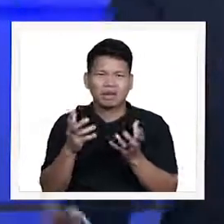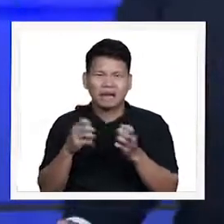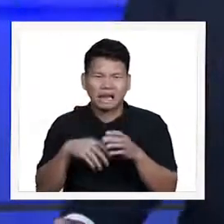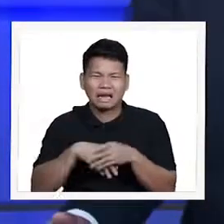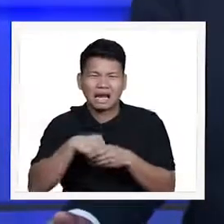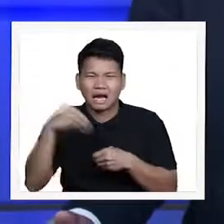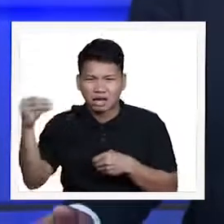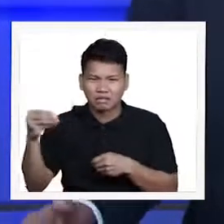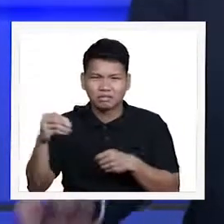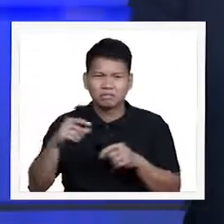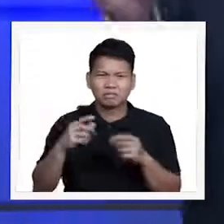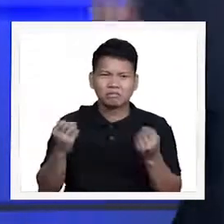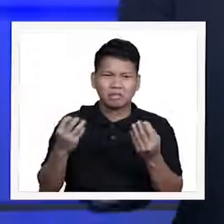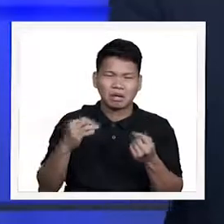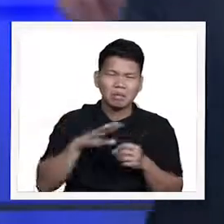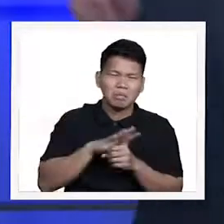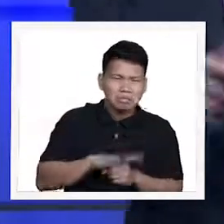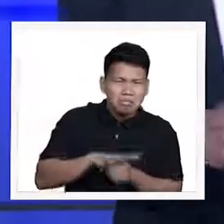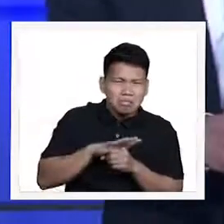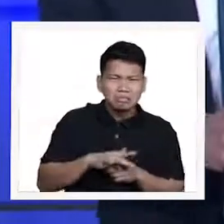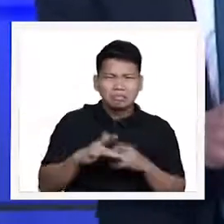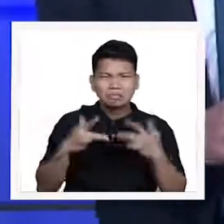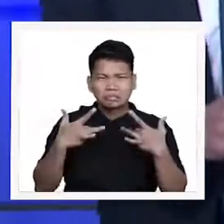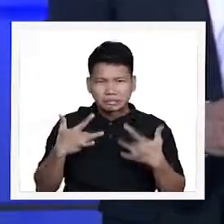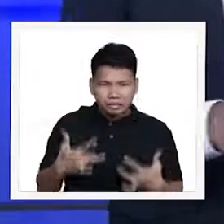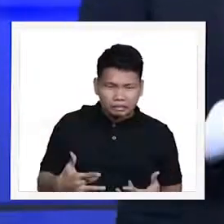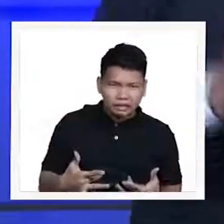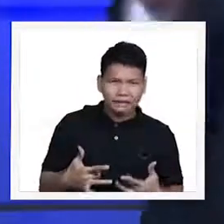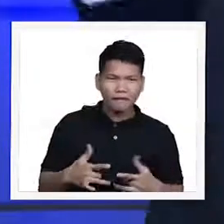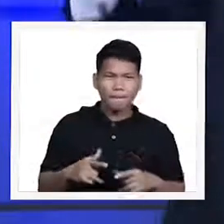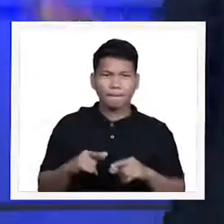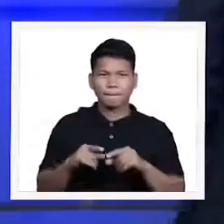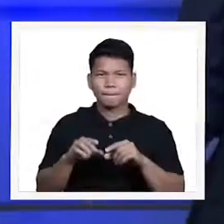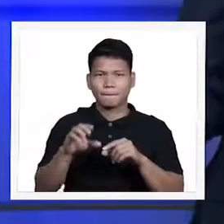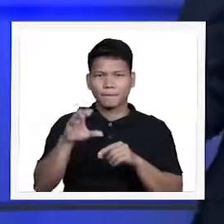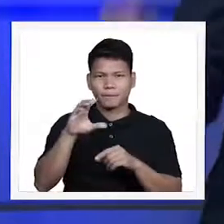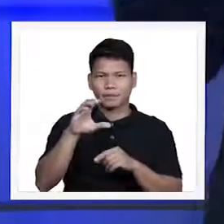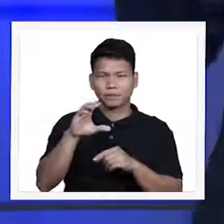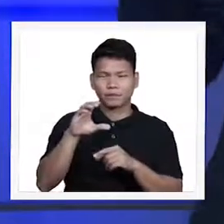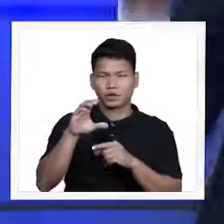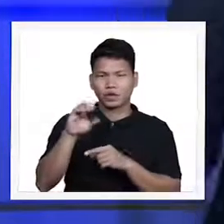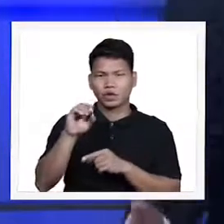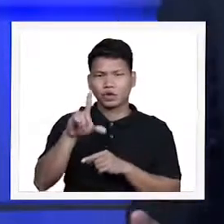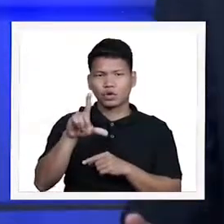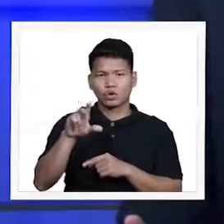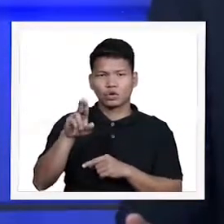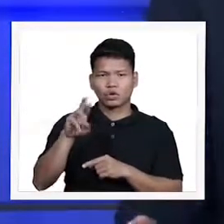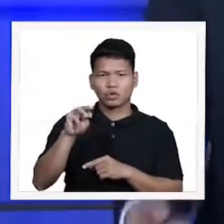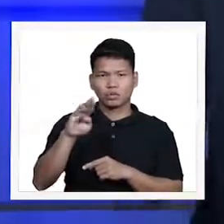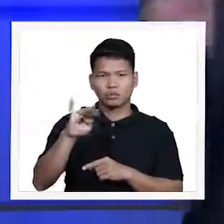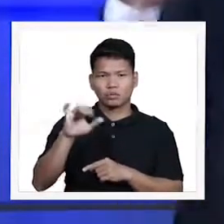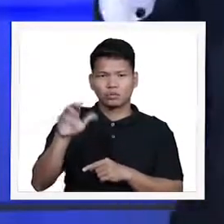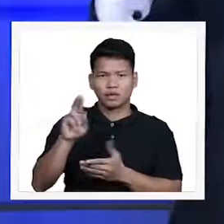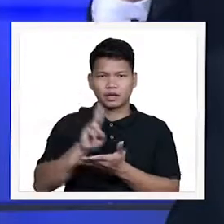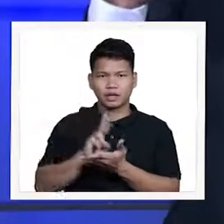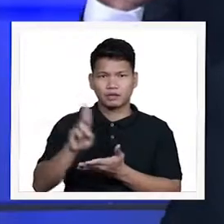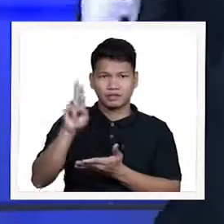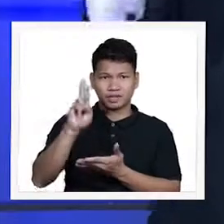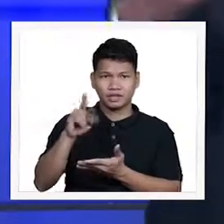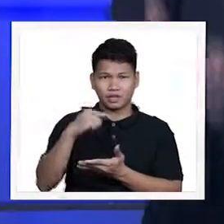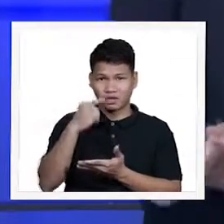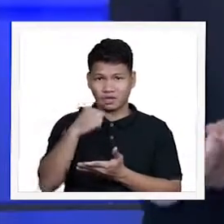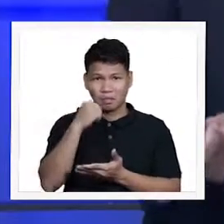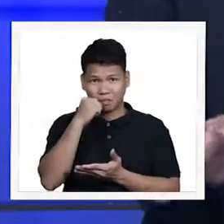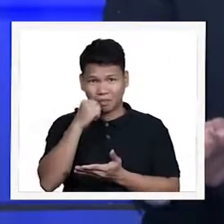to tell you, ito po ang nakita ng Columbia University Study. Women with pious